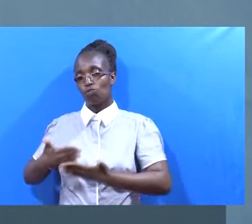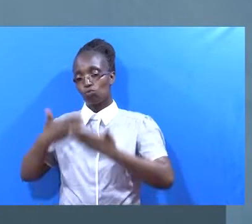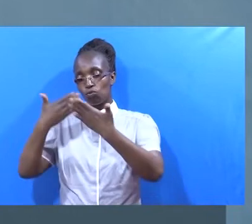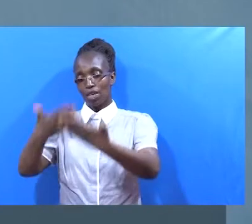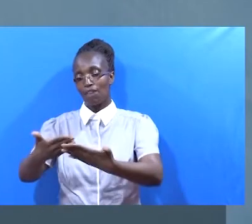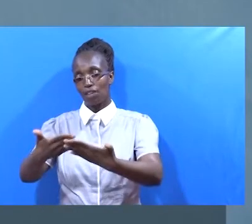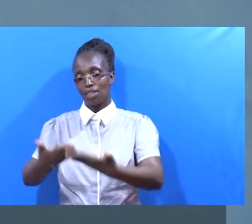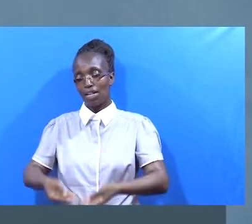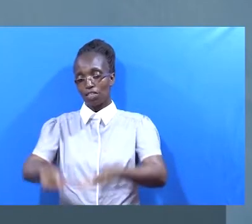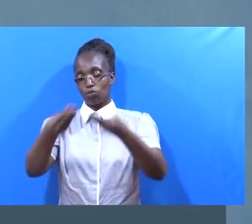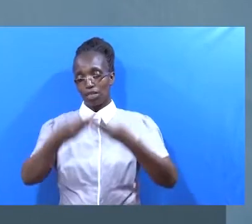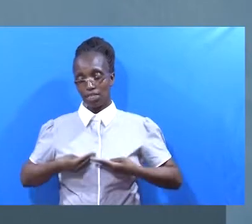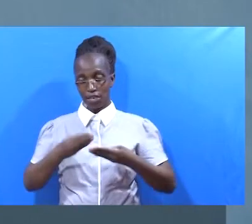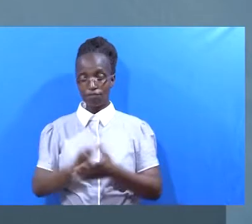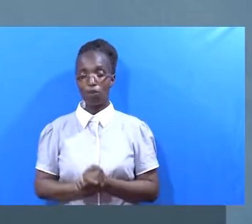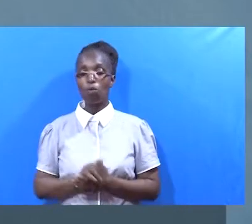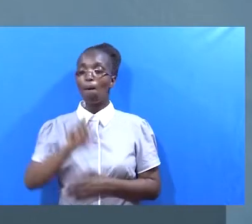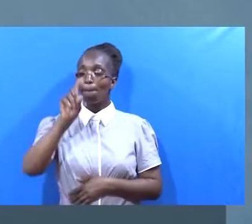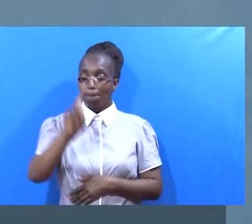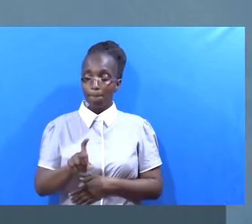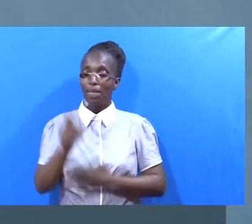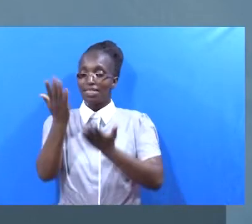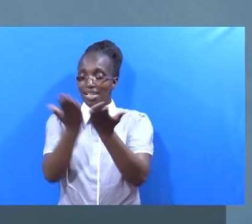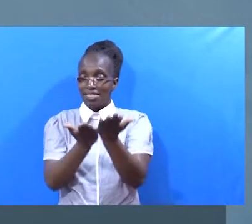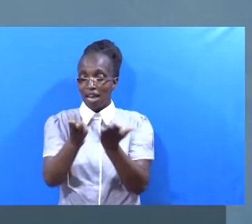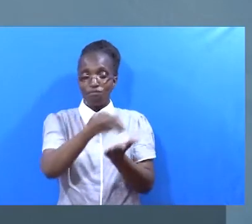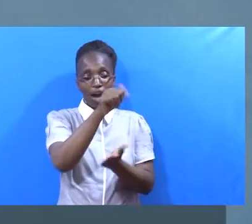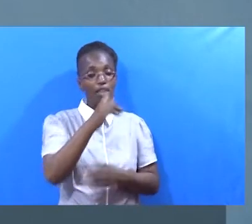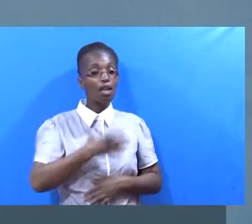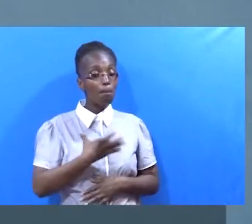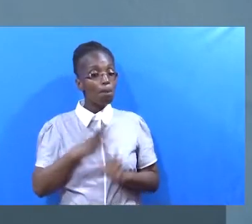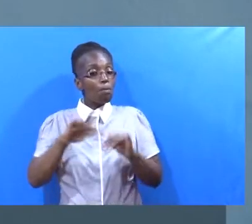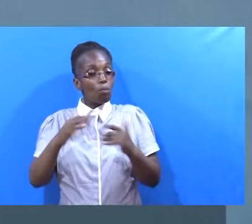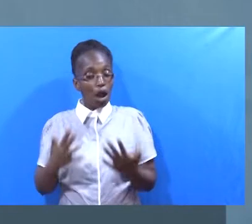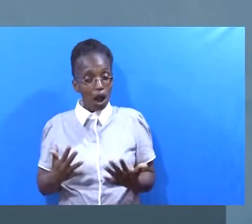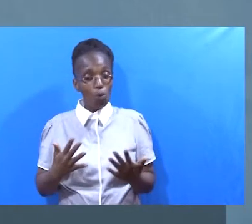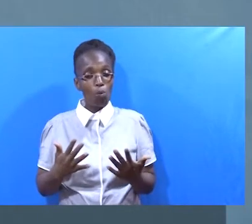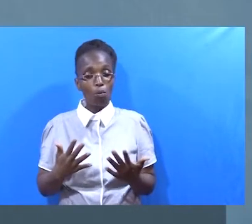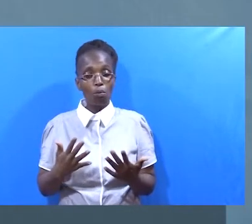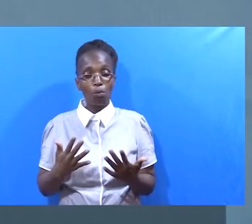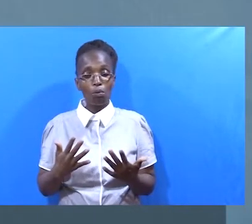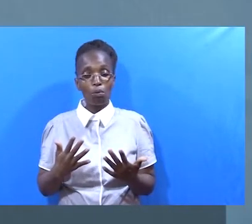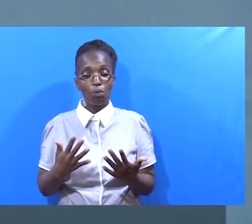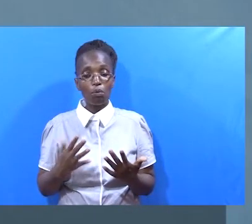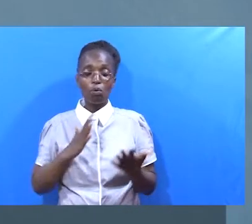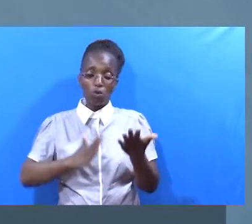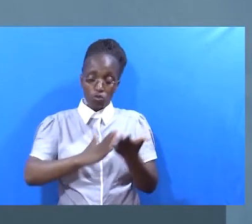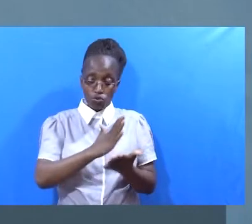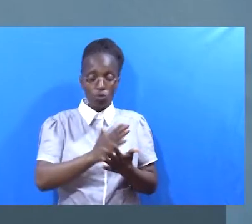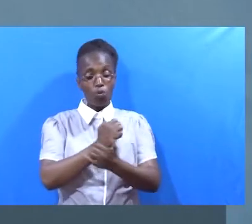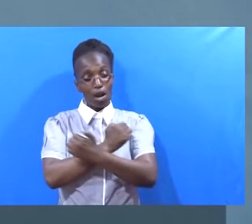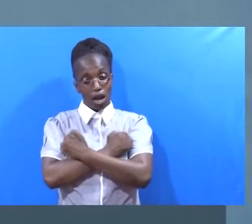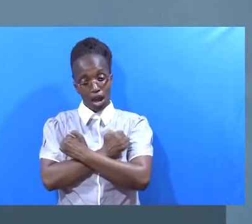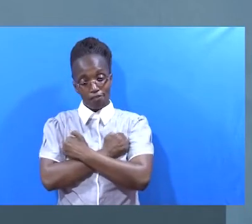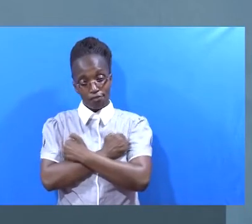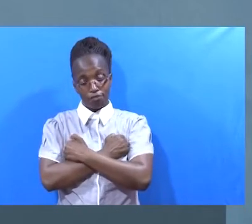kuliko kupokia Tunaposa kutumika Kutumika Watu wengine pipi Papasa kutumika